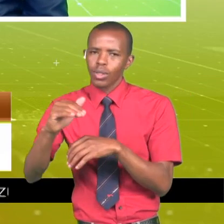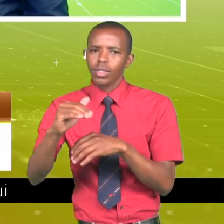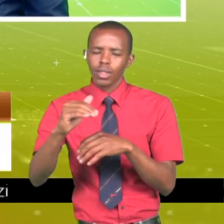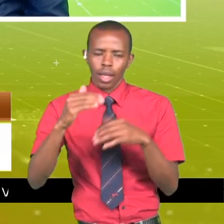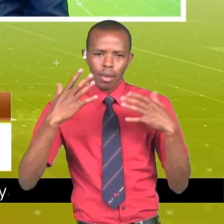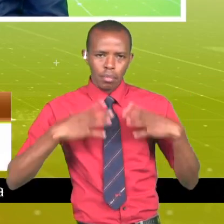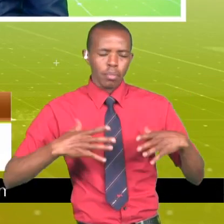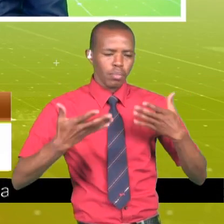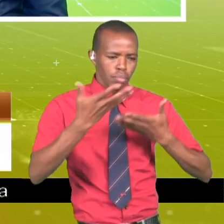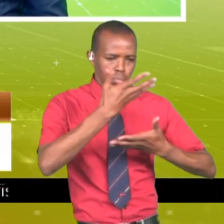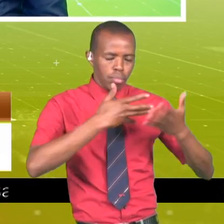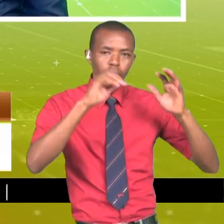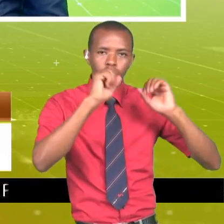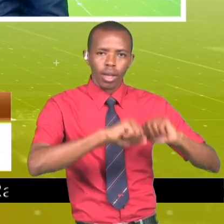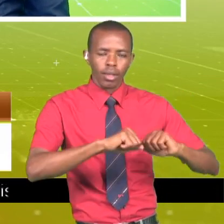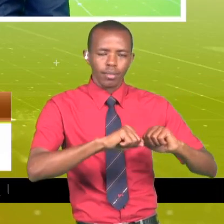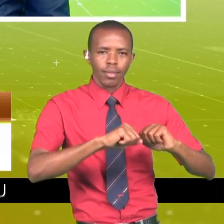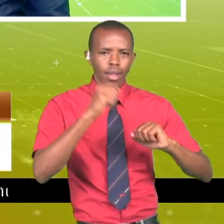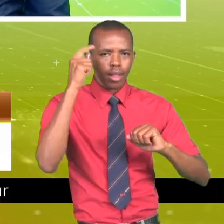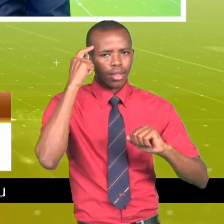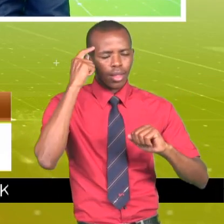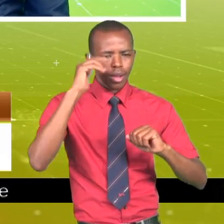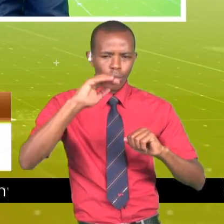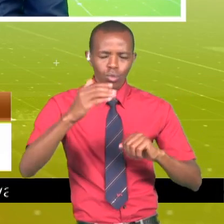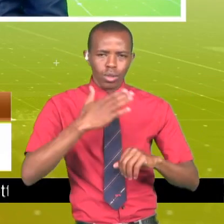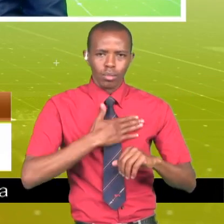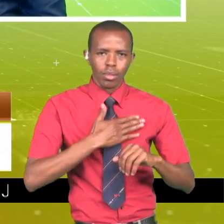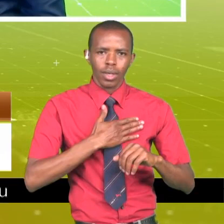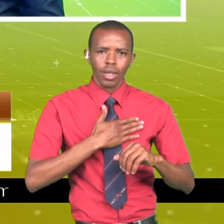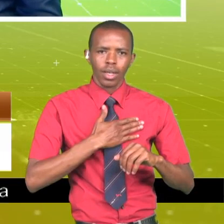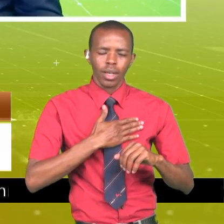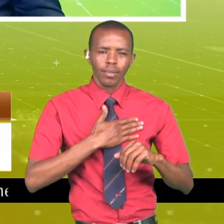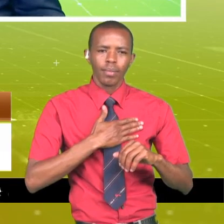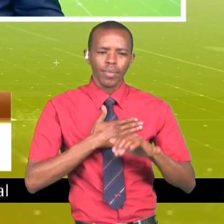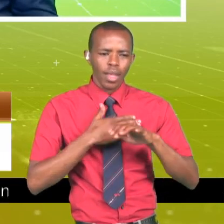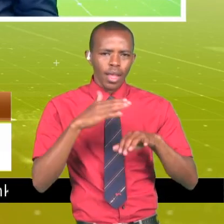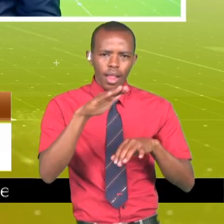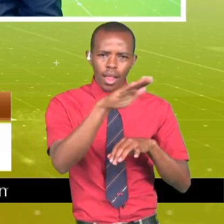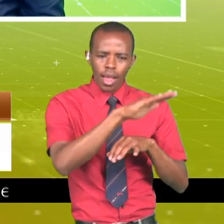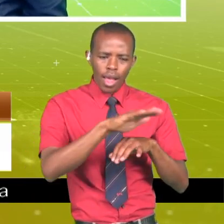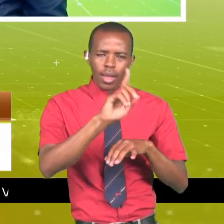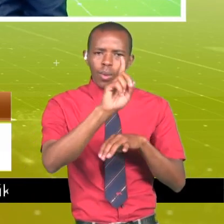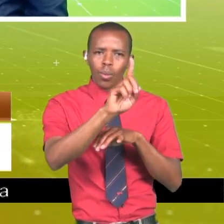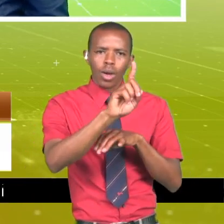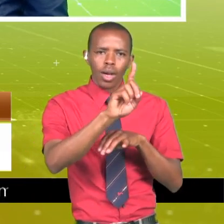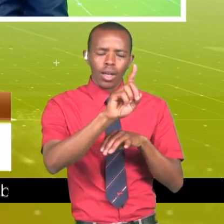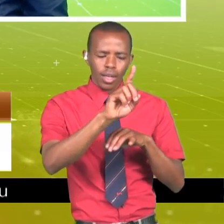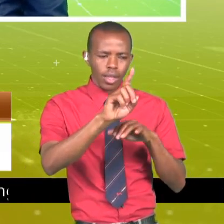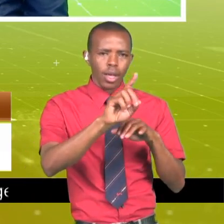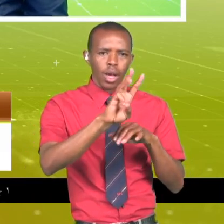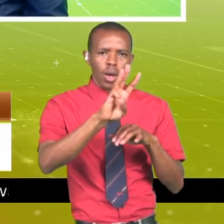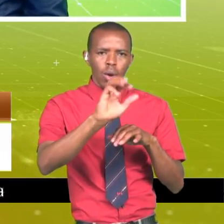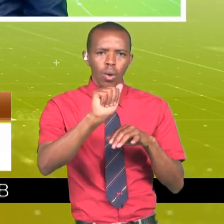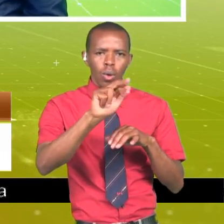na wanainchi. Na nathani katika ile konstituenzi yangu, hakuna eneo hata moja katika zile wode ambazo